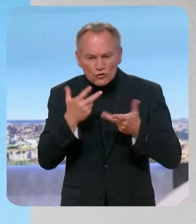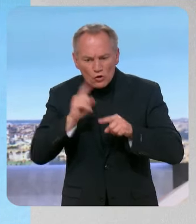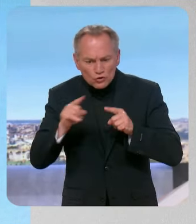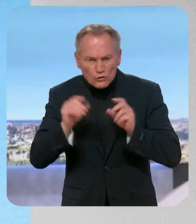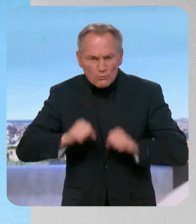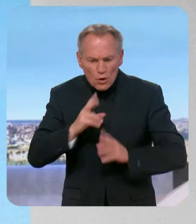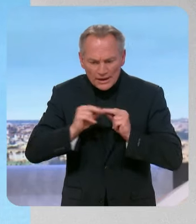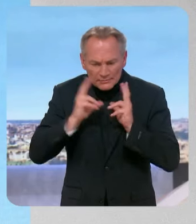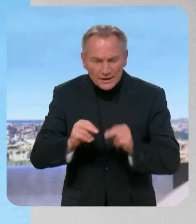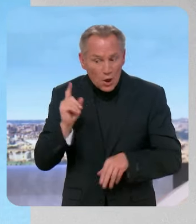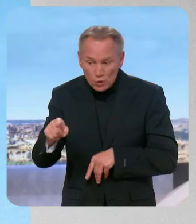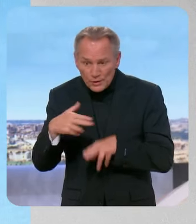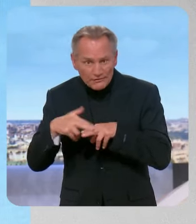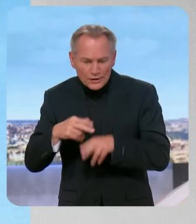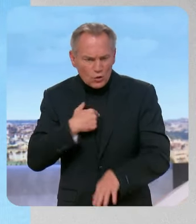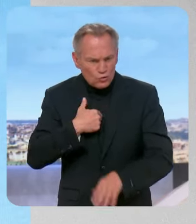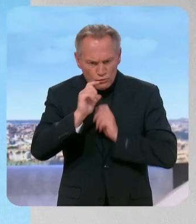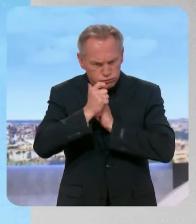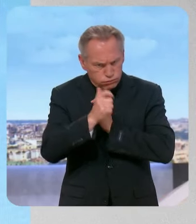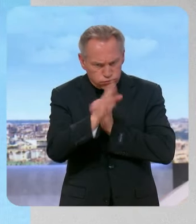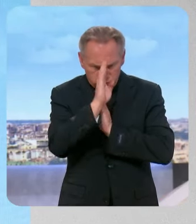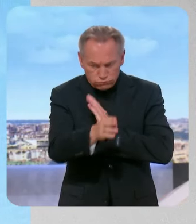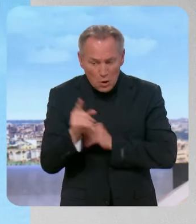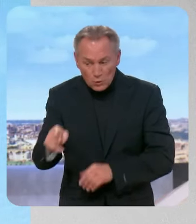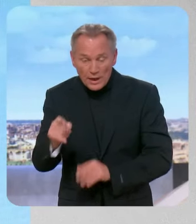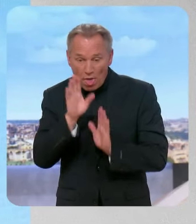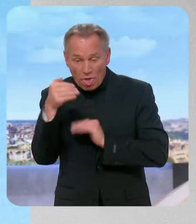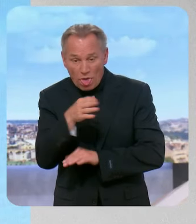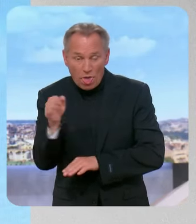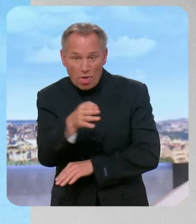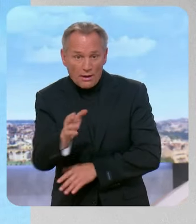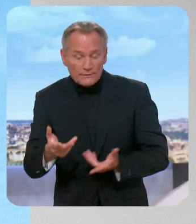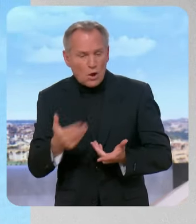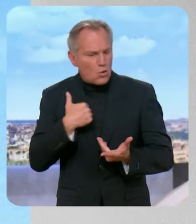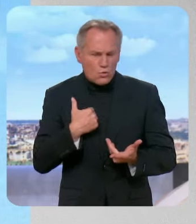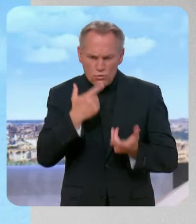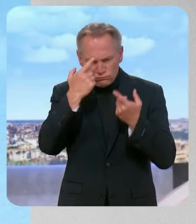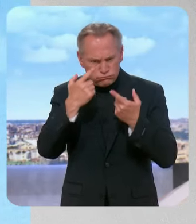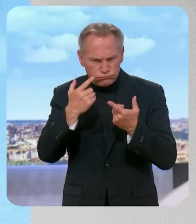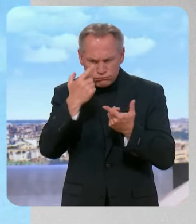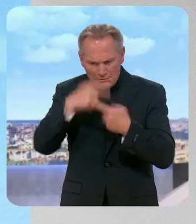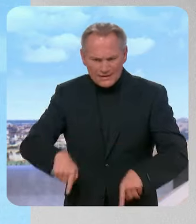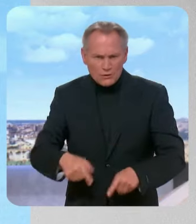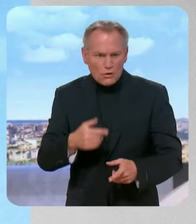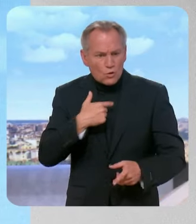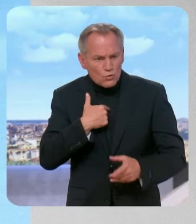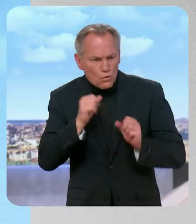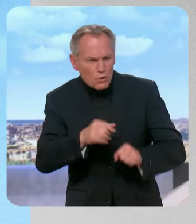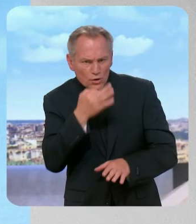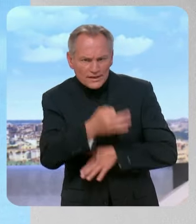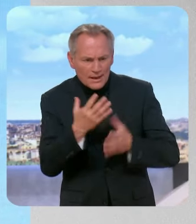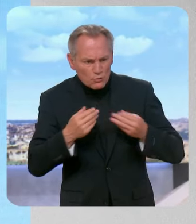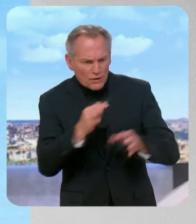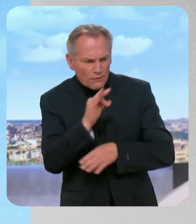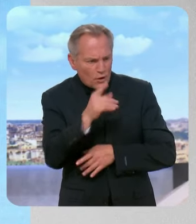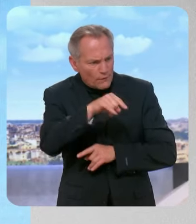Nous, nous sommes cohérents, il a été incohérent. Et nous disons aux Français, vous avez bénéficié de beaucoup de choses grâce à ce que nous avons fait dans l'Union